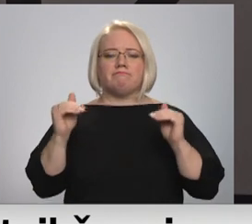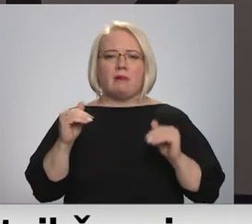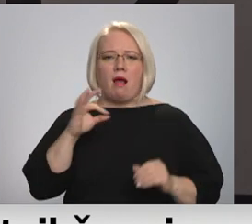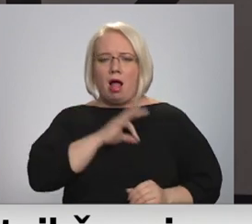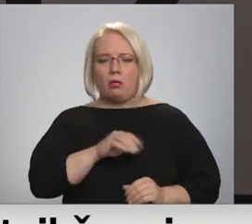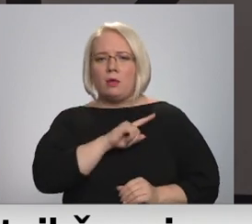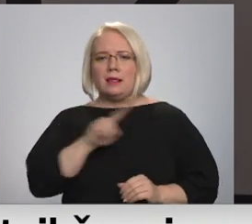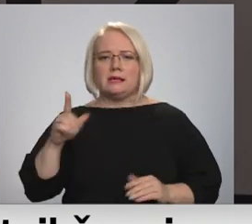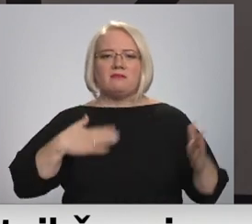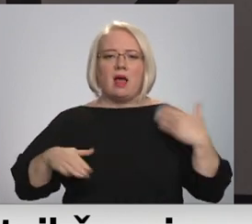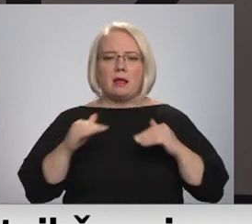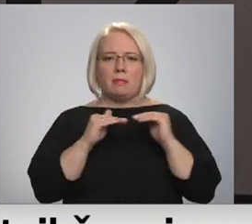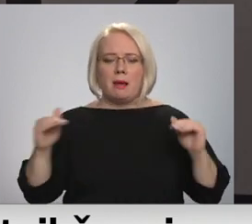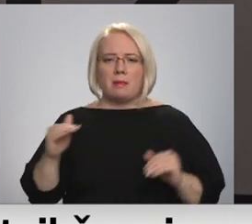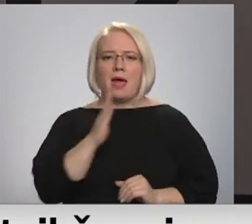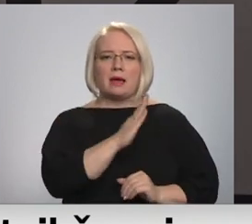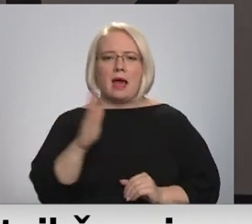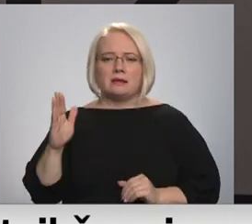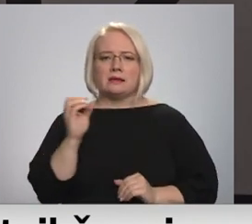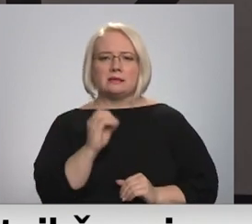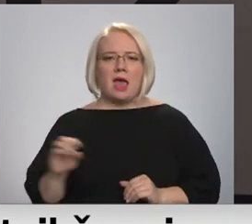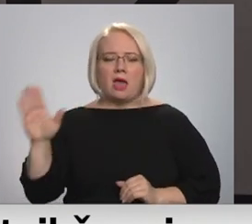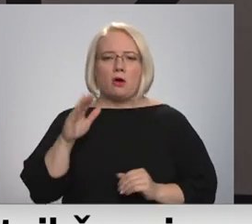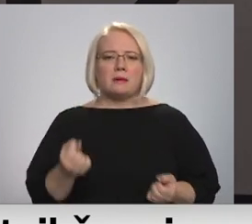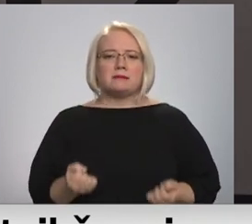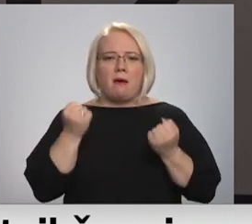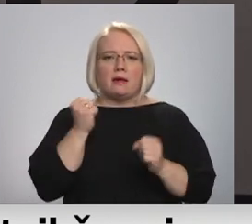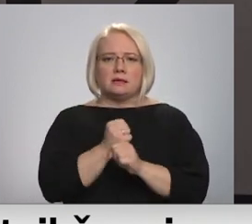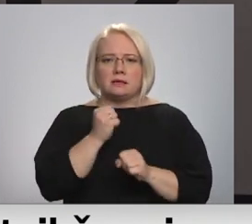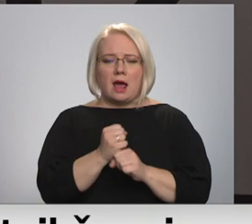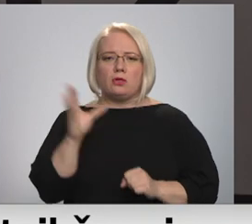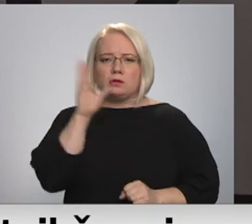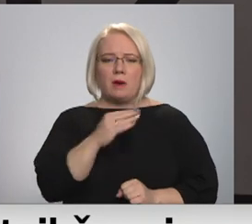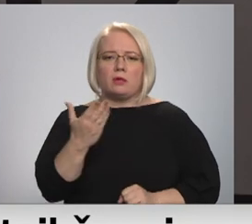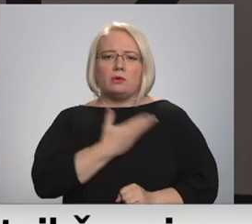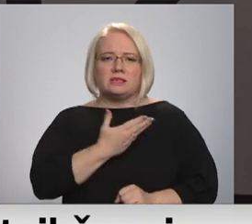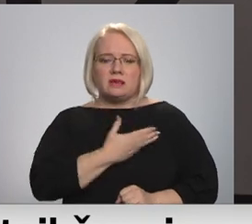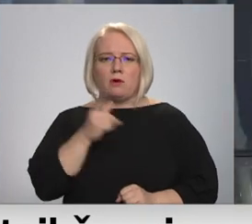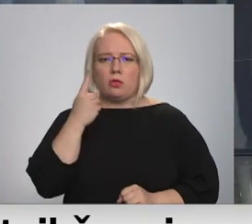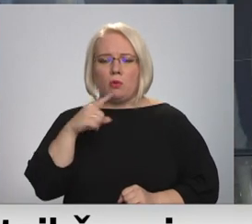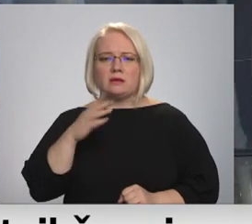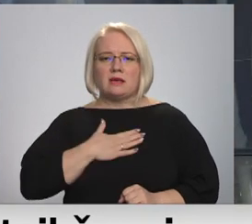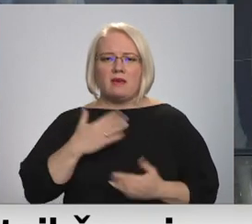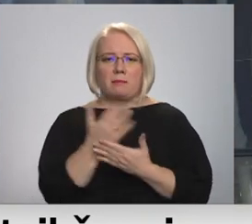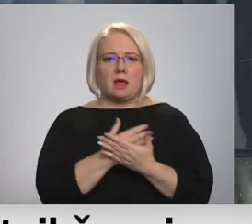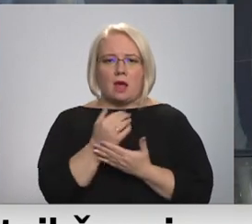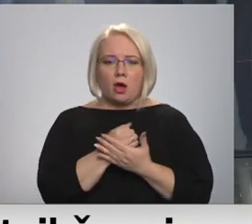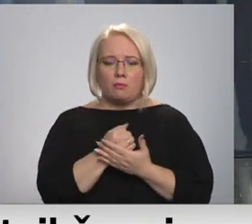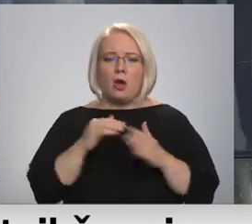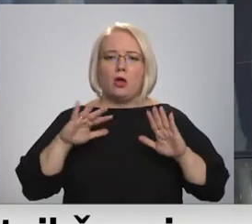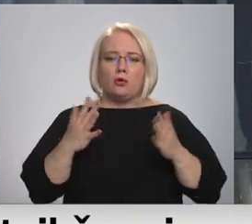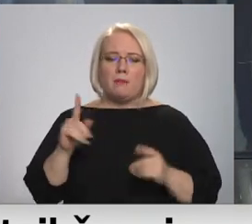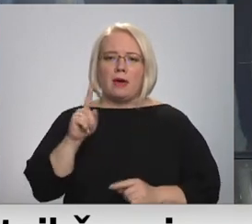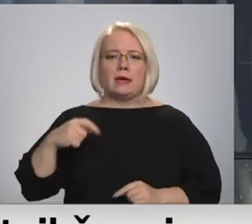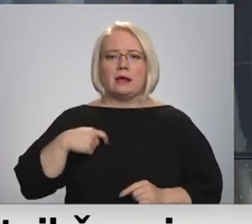līmenim tā, lai ik viens, kas Eiropā smagi strādā, būtu spējīgs izdzīvot no saviem ienākumiem. Tomēr ir taļa deputāta,